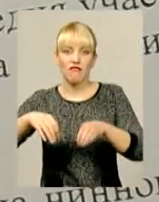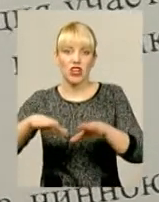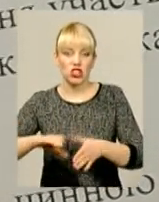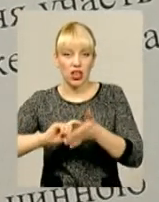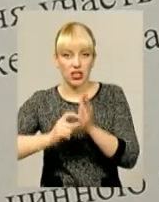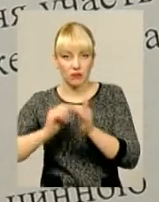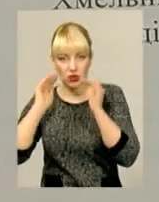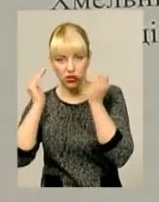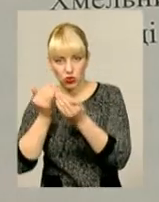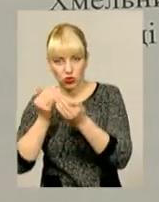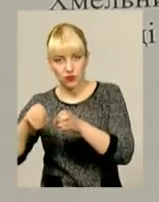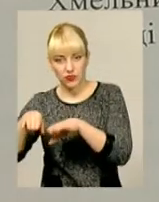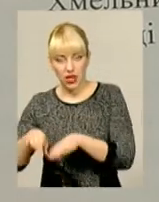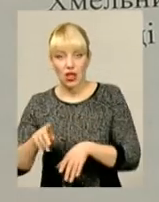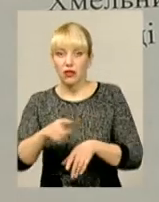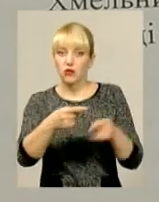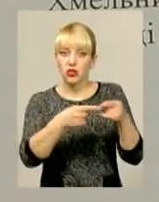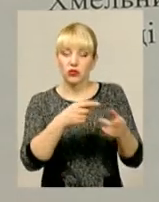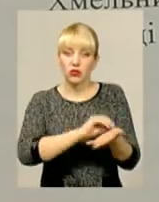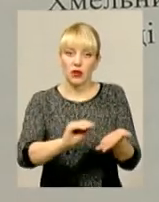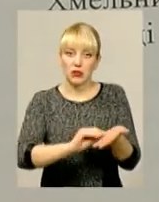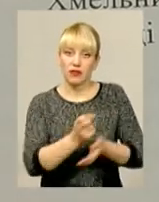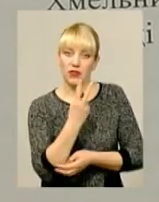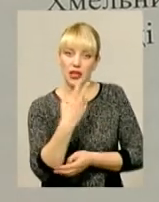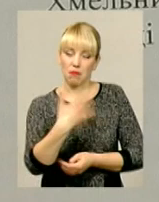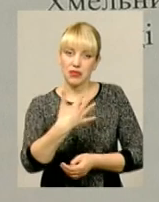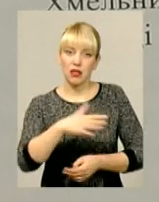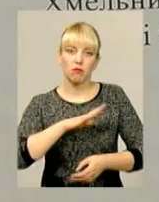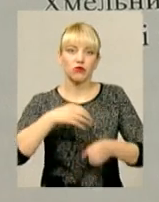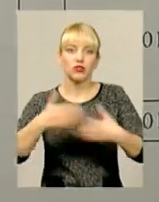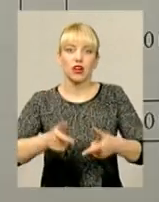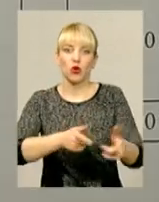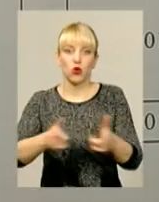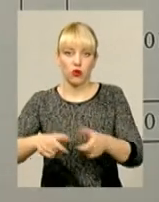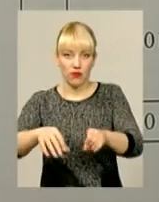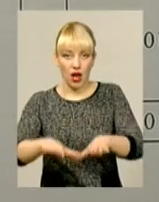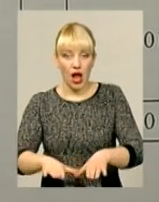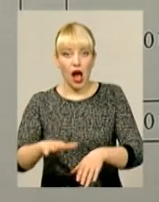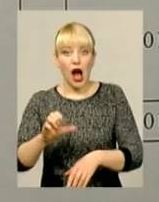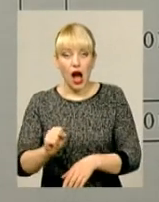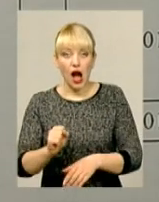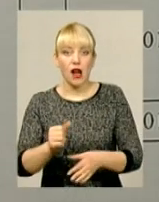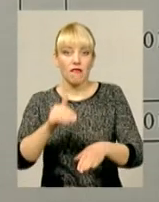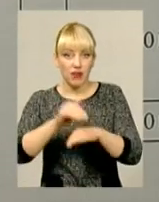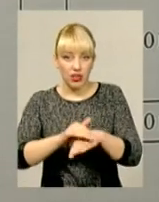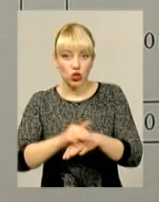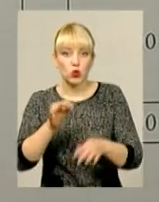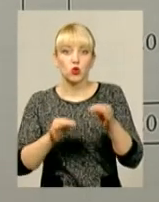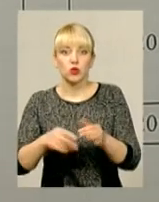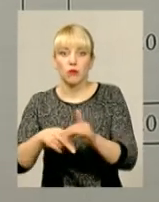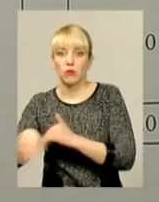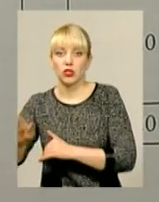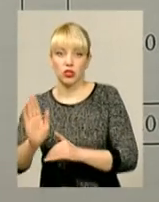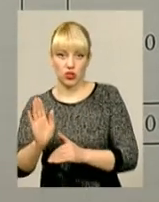документу. На ній чітко видно – о 12.50 вже був вирок. В той час, як лише о 13.03 судді пішли